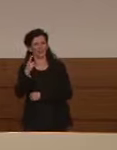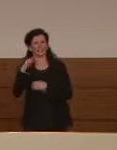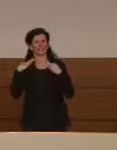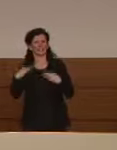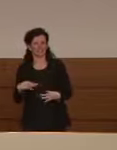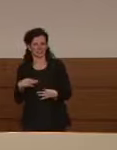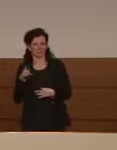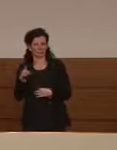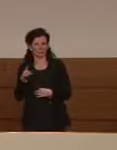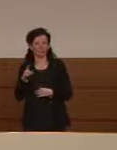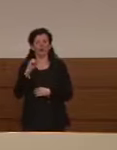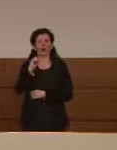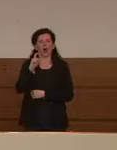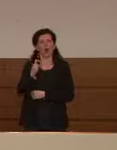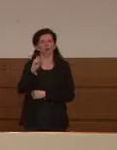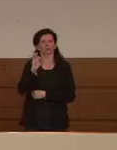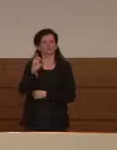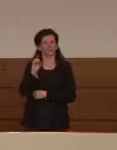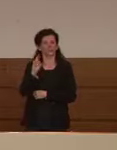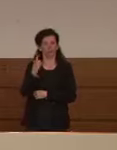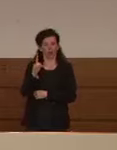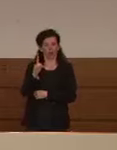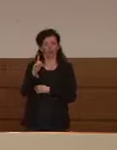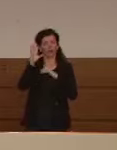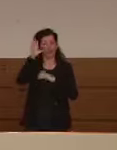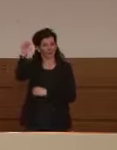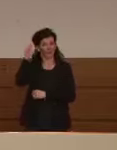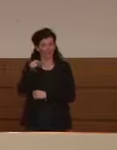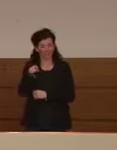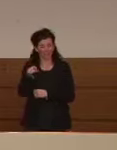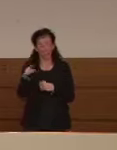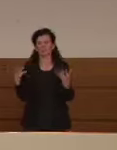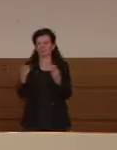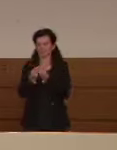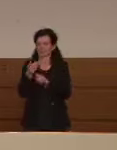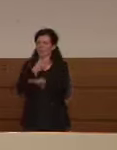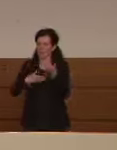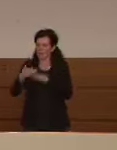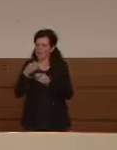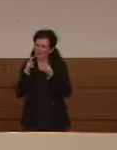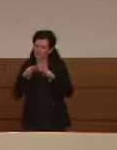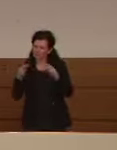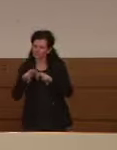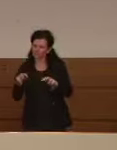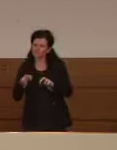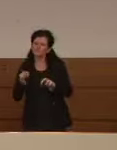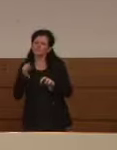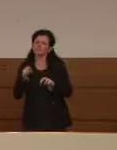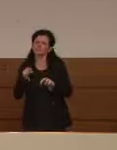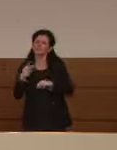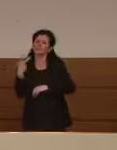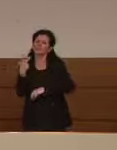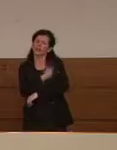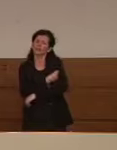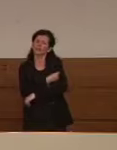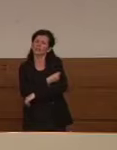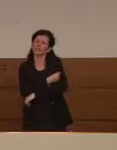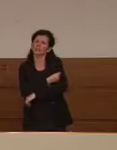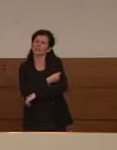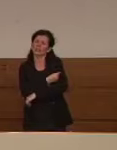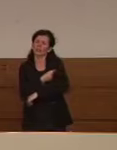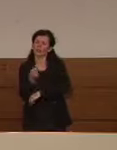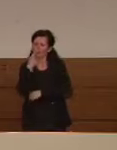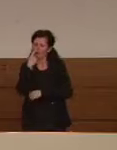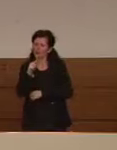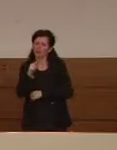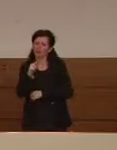di Oxford Oxford University è un vaccino vettoriale cioè ha un vettore che è